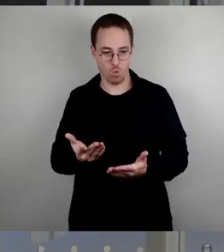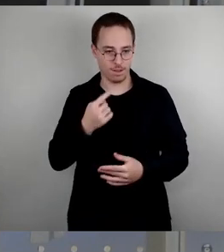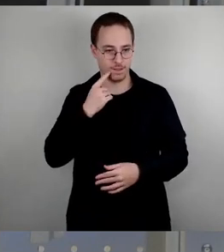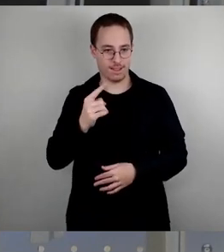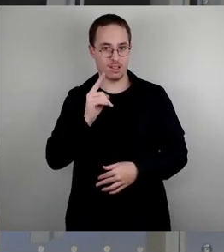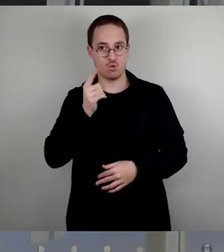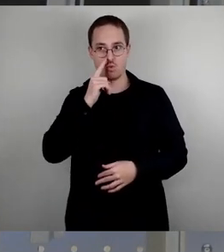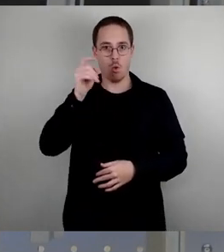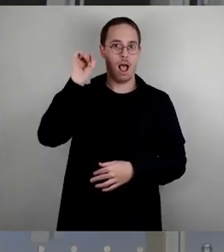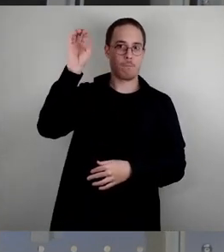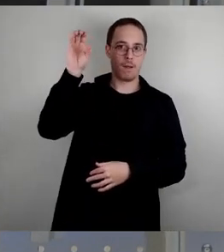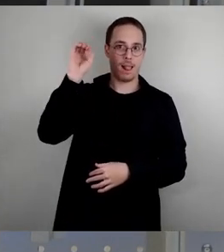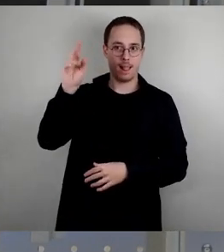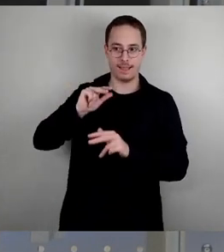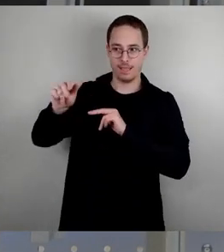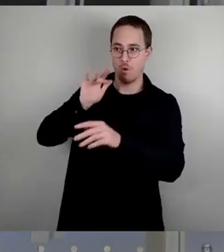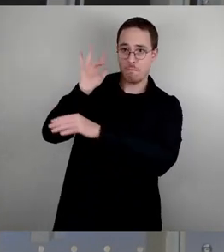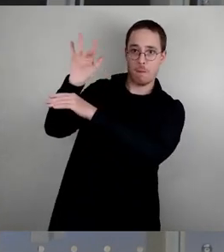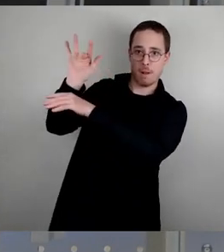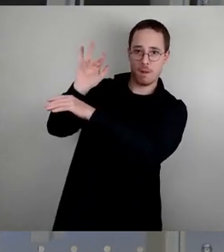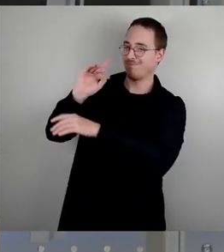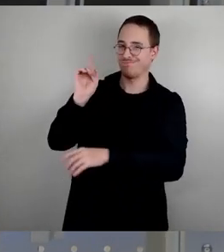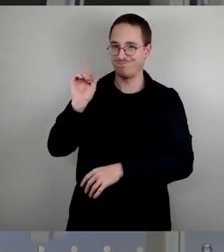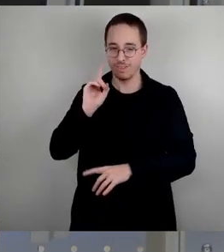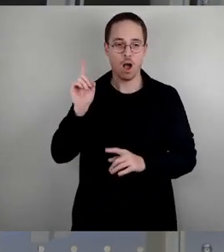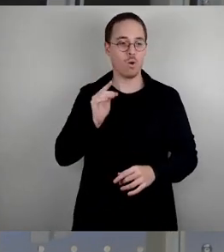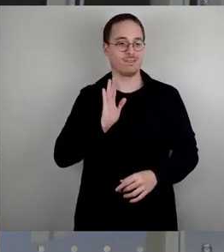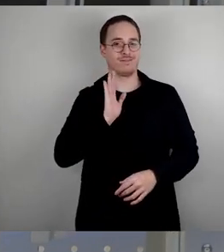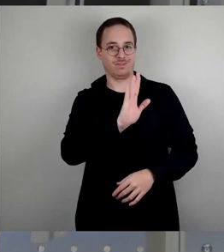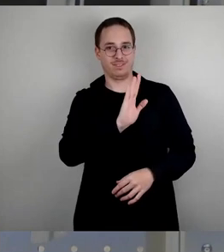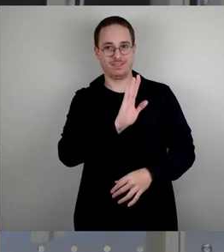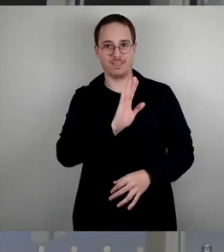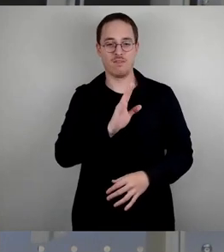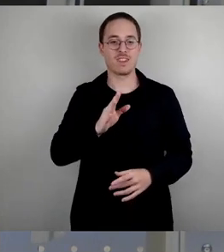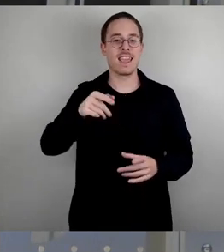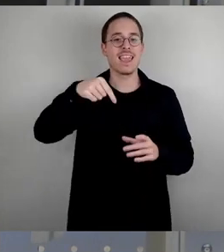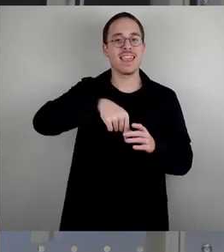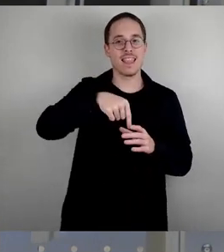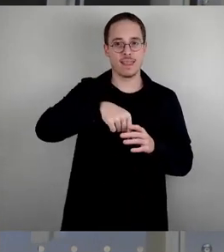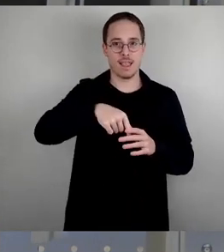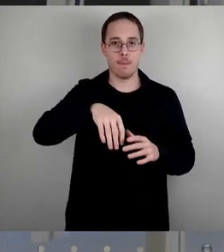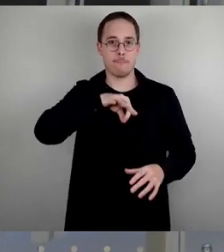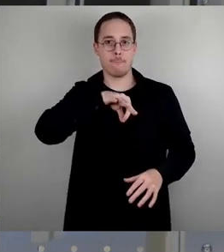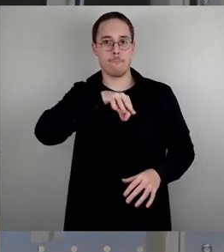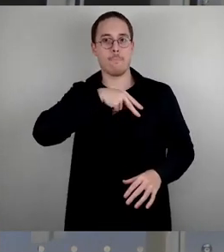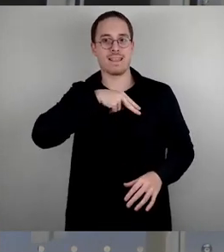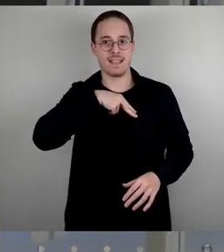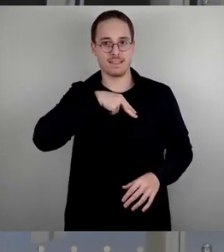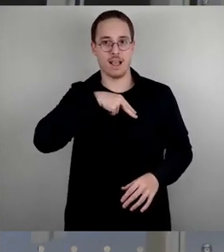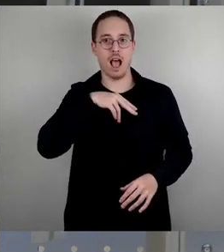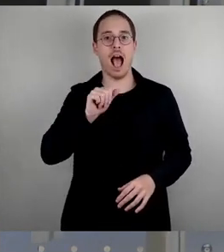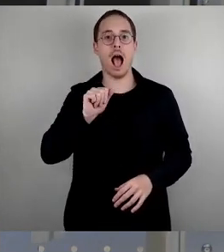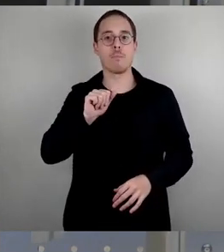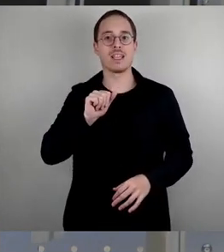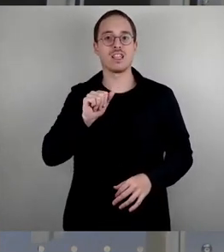sächsischen Innenminister Armin Schuster, dafür ein, dass er das Gesetz, so wie es festgeschrieben ist, auch ausfinanziert. Sie können auch